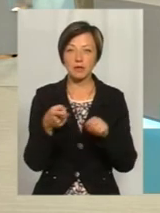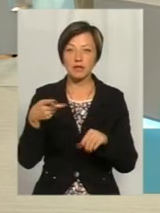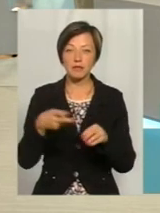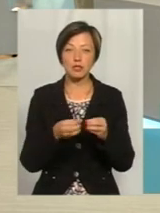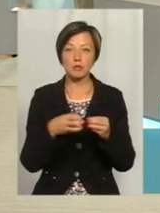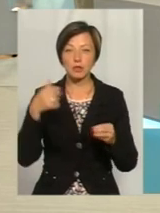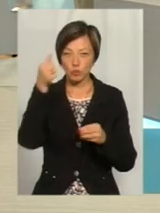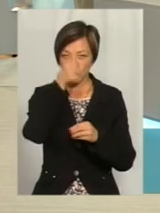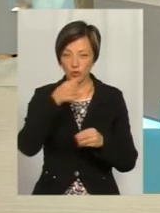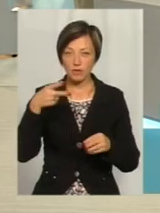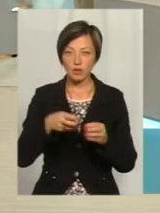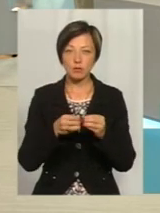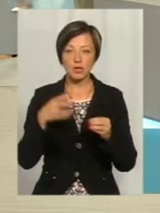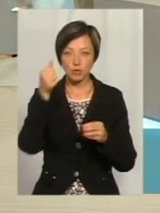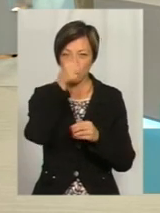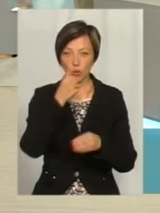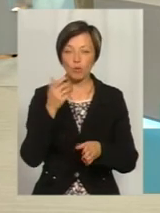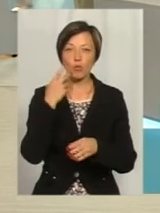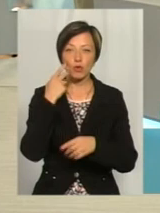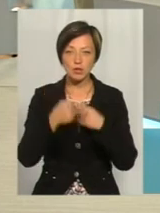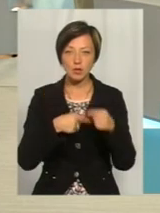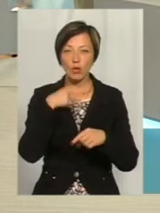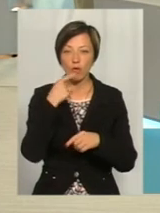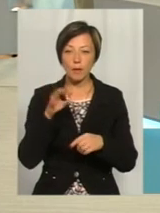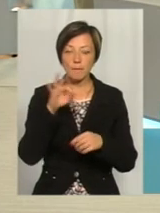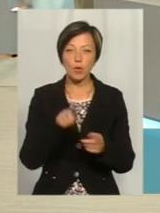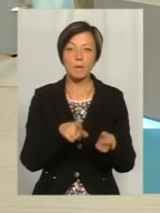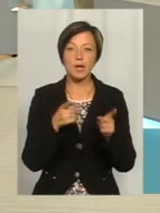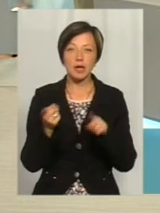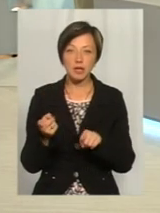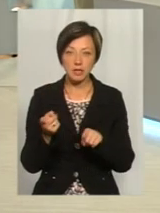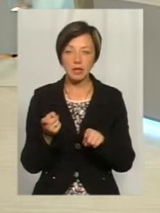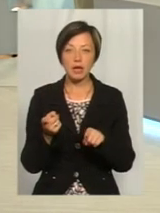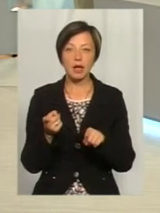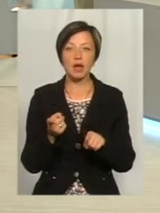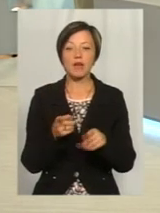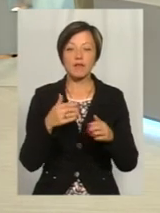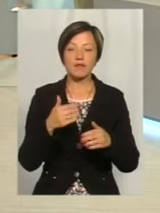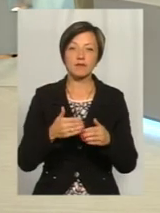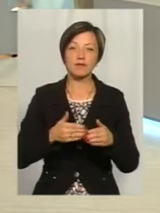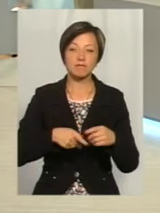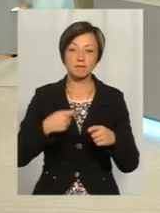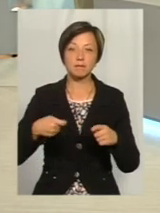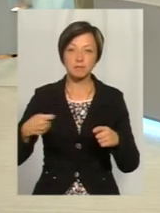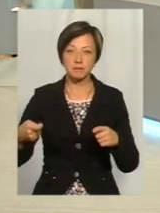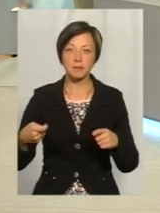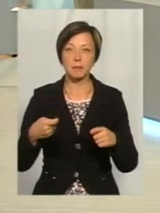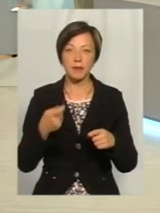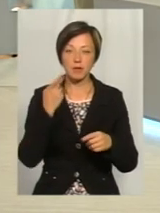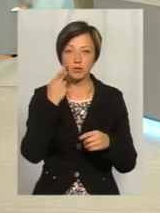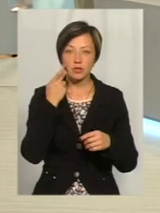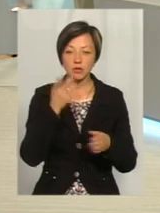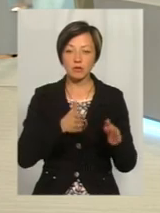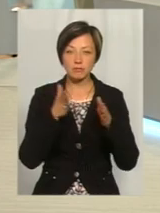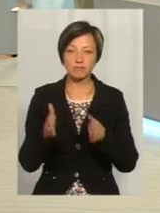році. І з 2015 року постійно ми говорили про перехід. Він відкладався, звичайно, постійно,